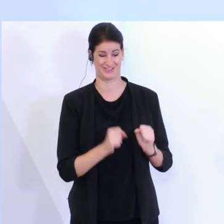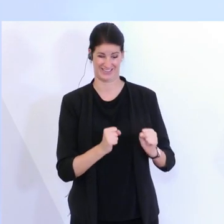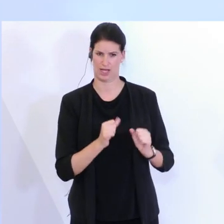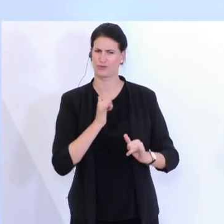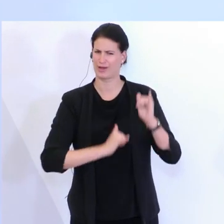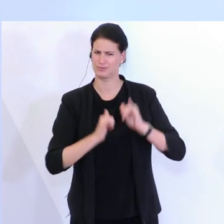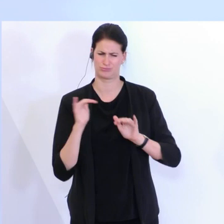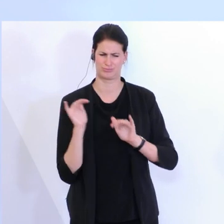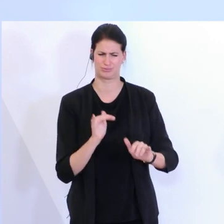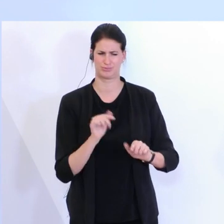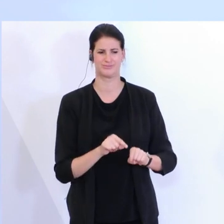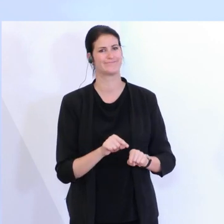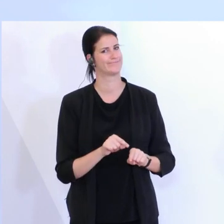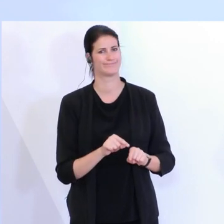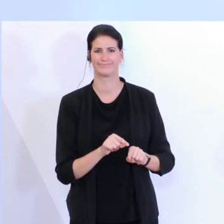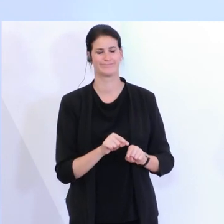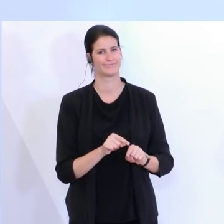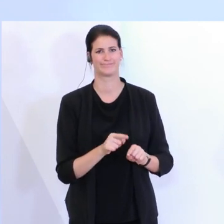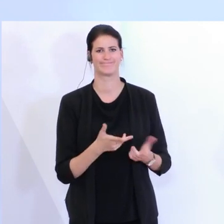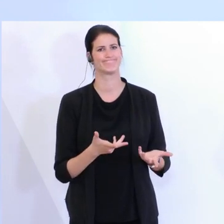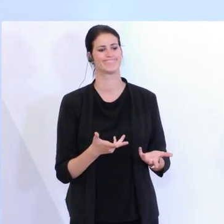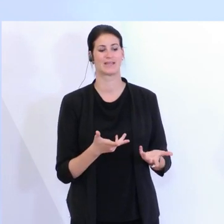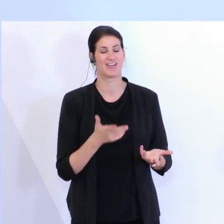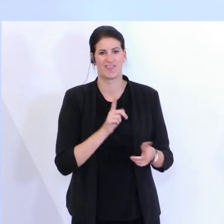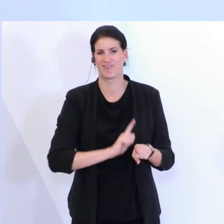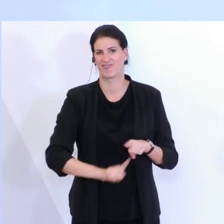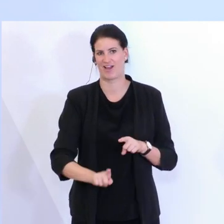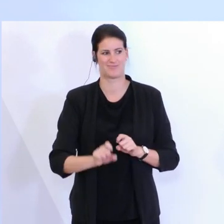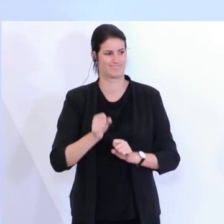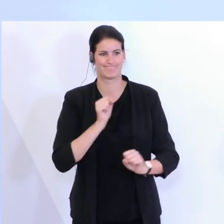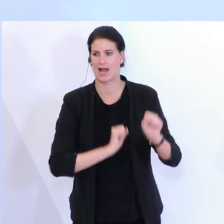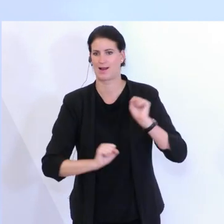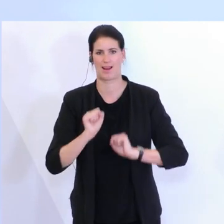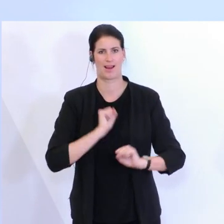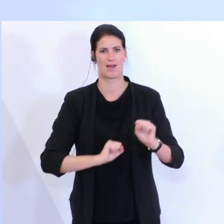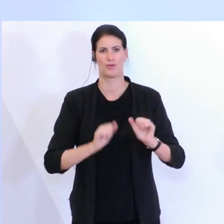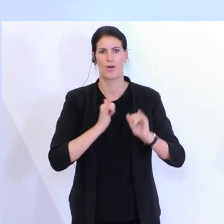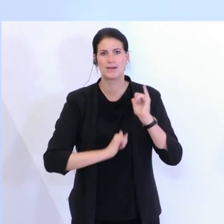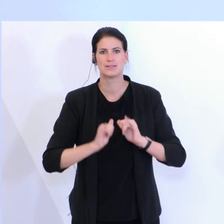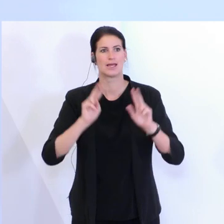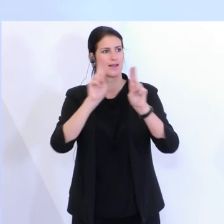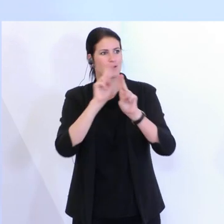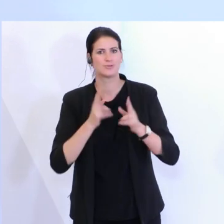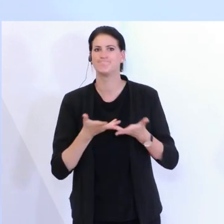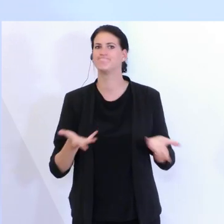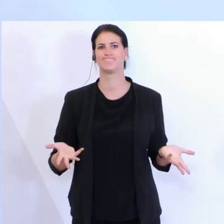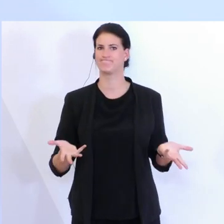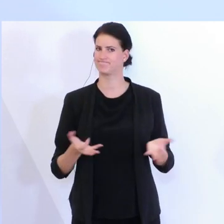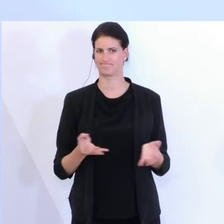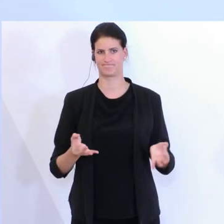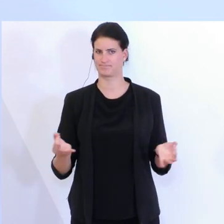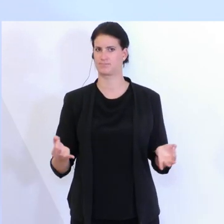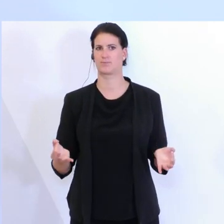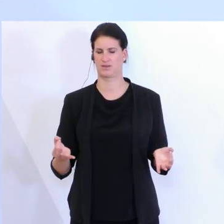ausgerichtet sind, dass hier einfach die Touristen fehlen, die internationalen Gäste fehlen, dass hier das Gruppengeschäft nicht stattfindet.